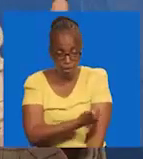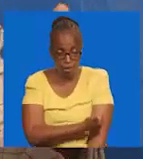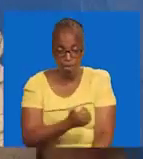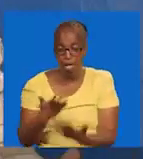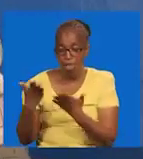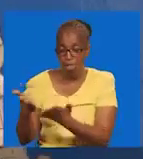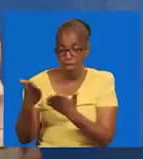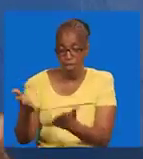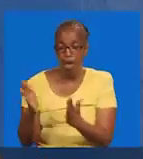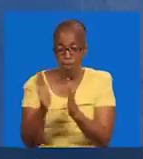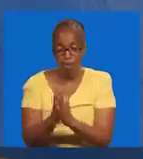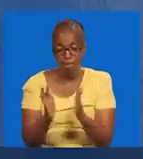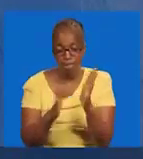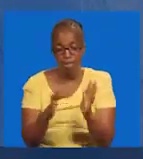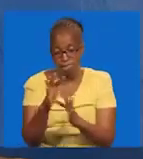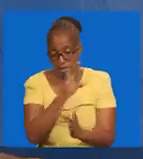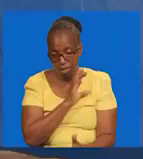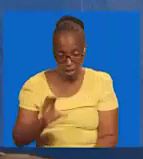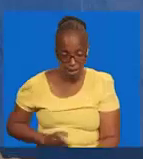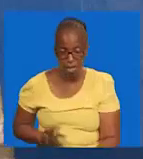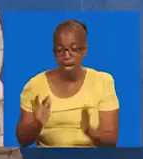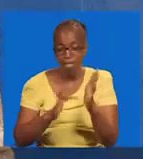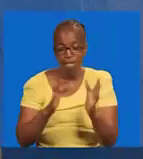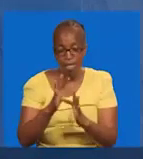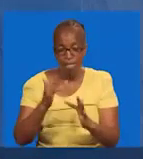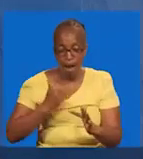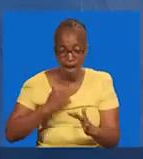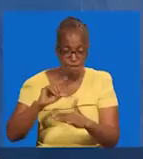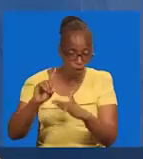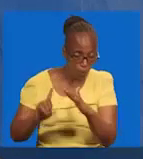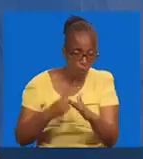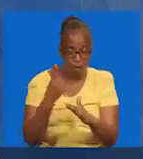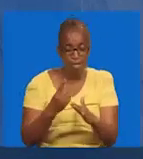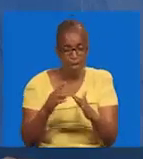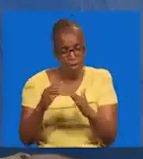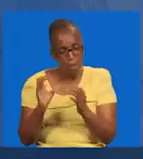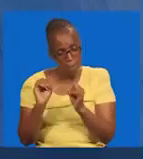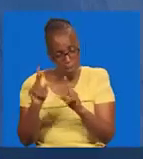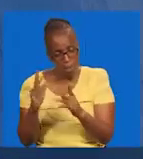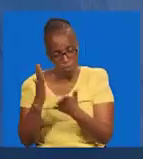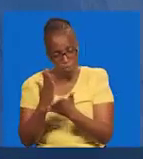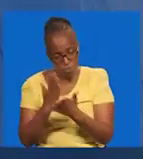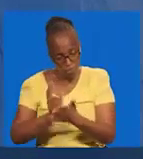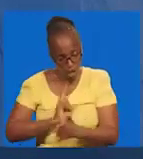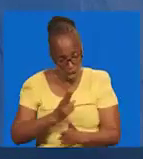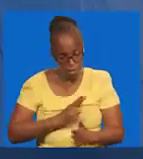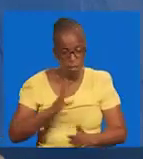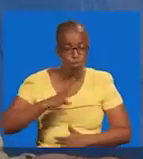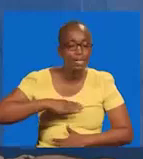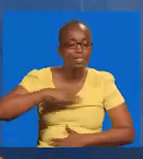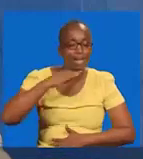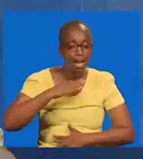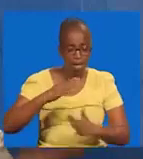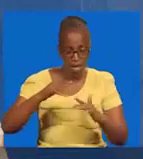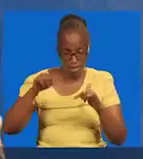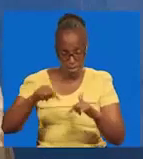kinachotosumbua. Wapinguvu zake. Yesu ameshinda mauti. Japo kuwa tutakufa kimwili. Lakini